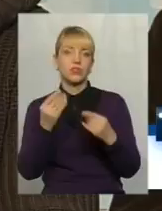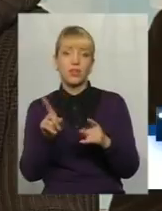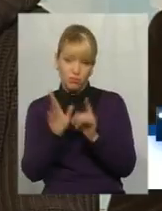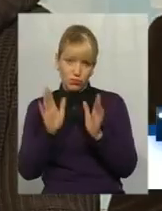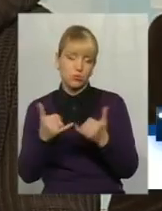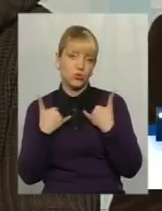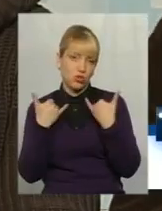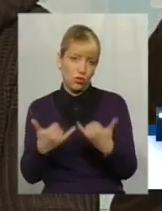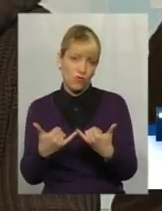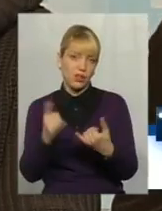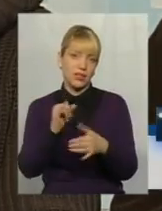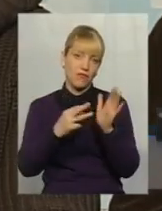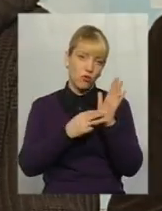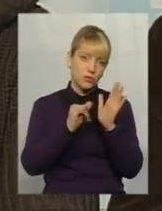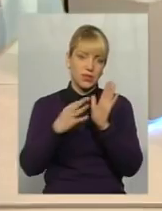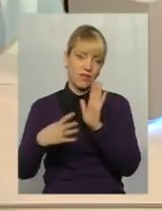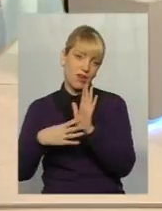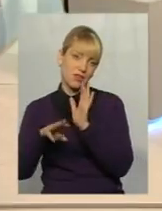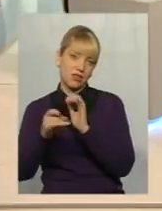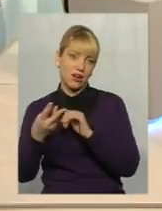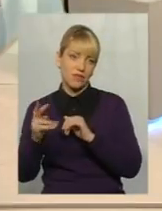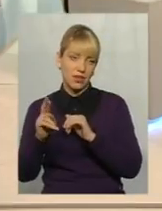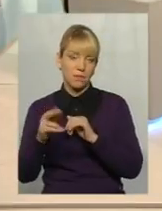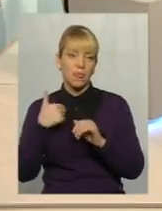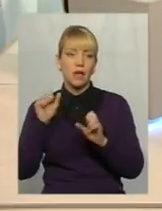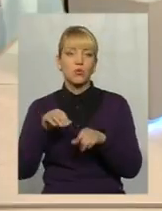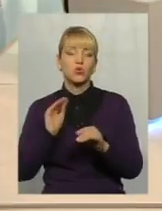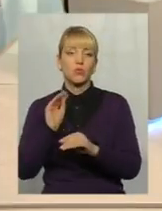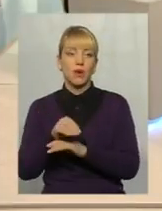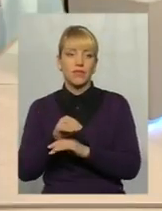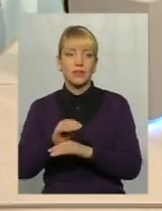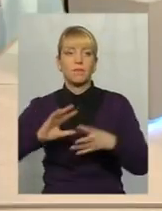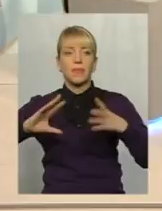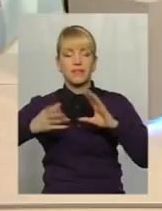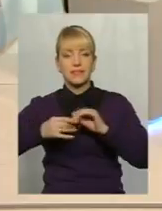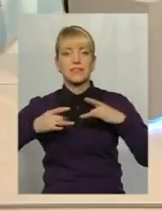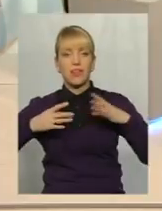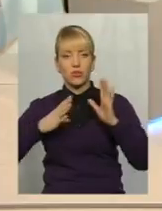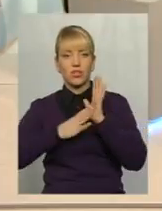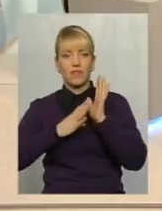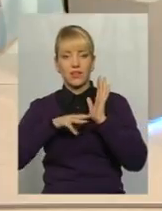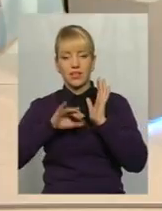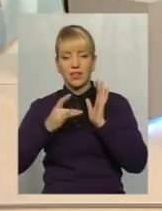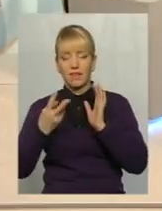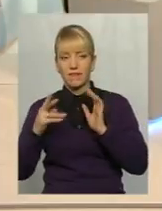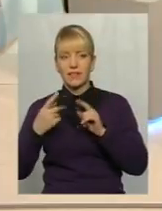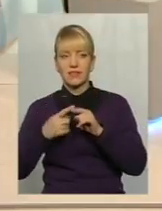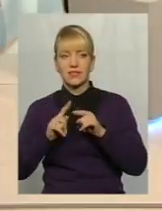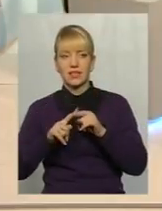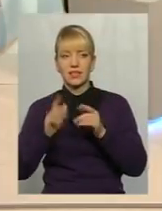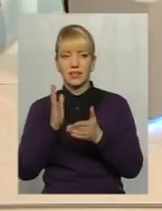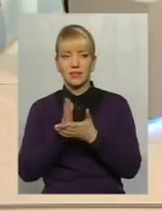8, і 9, повідно. Я можу додати, взагалі, свято 9 травня, це є міна